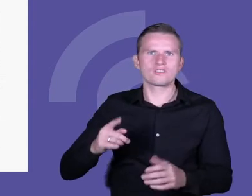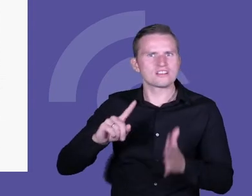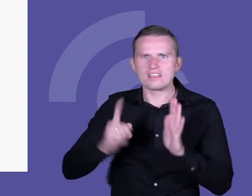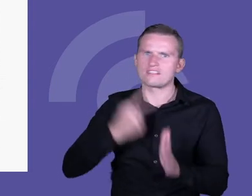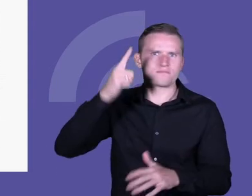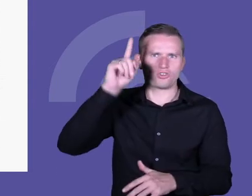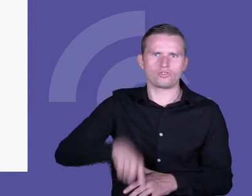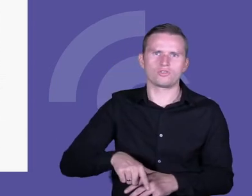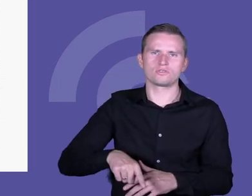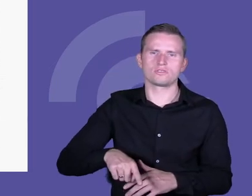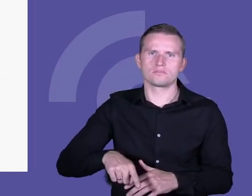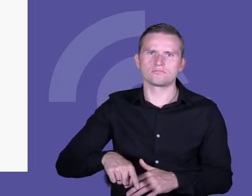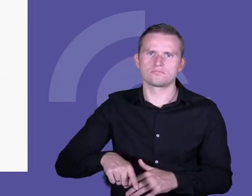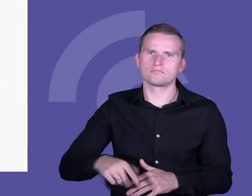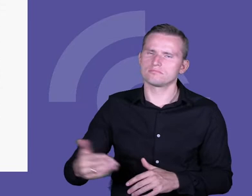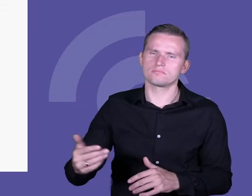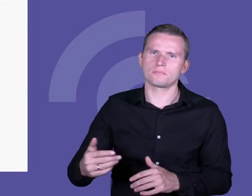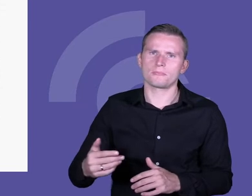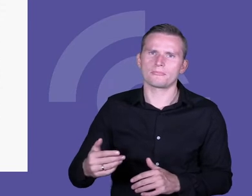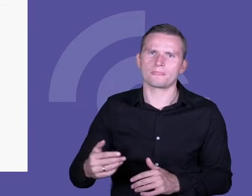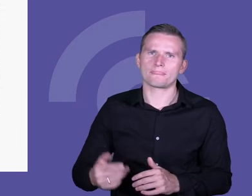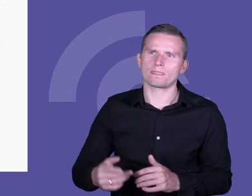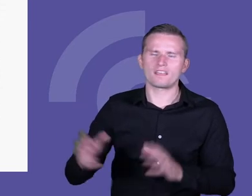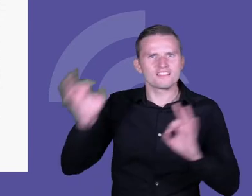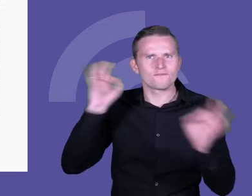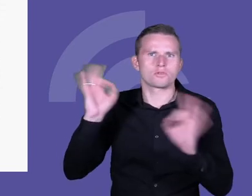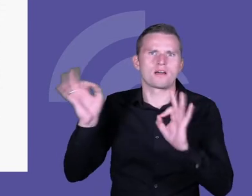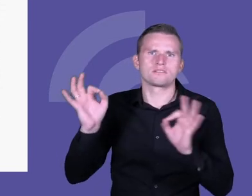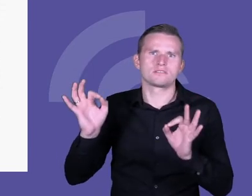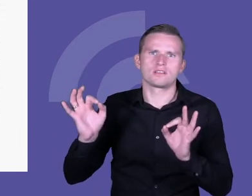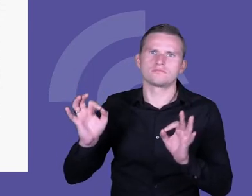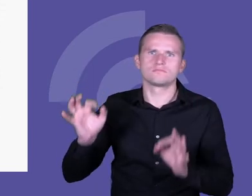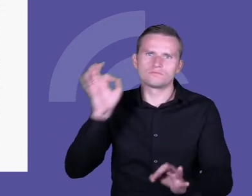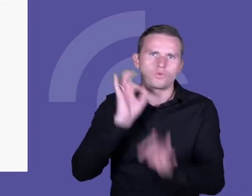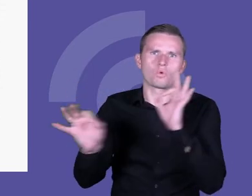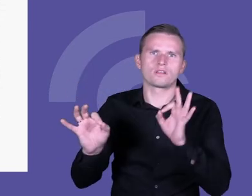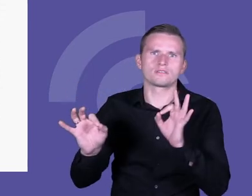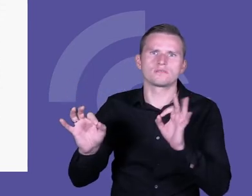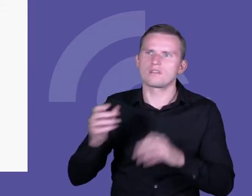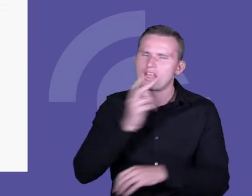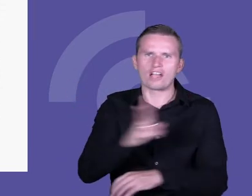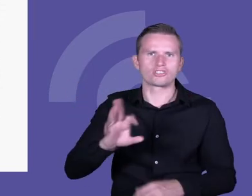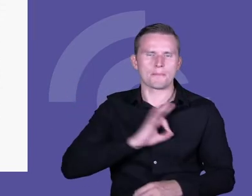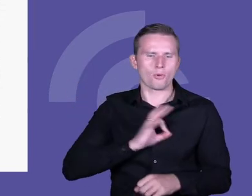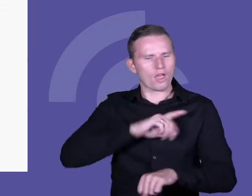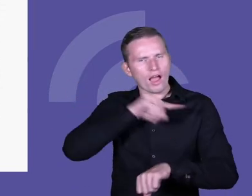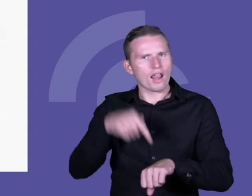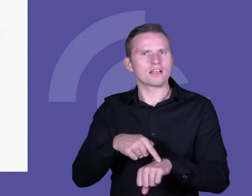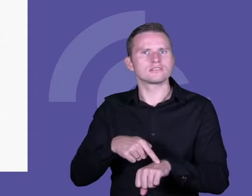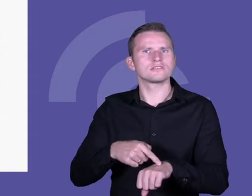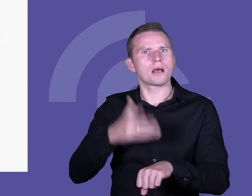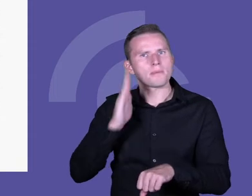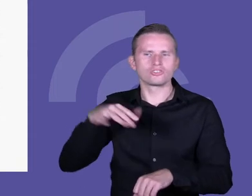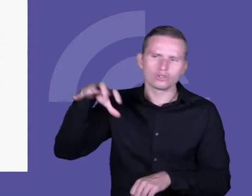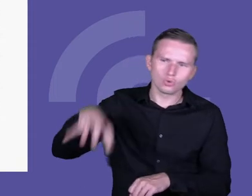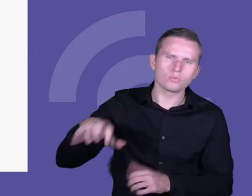indywidualnej informacji zwrotnej. Na każdej mojej lekcji uczniowie będą pracować w grupach